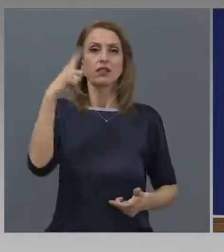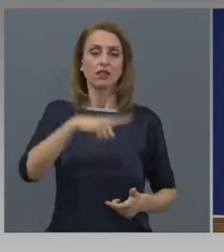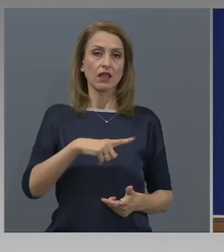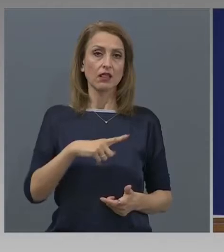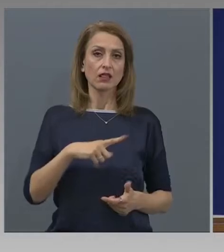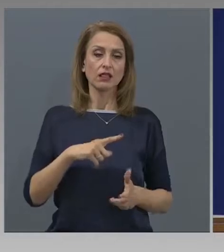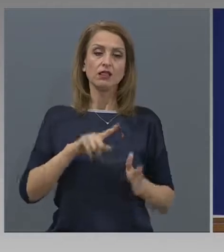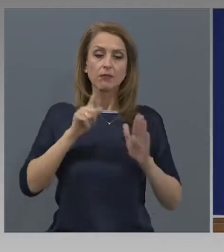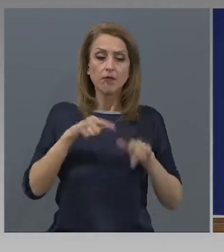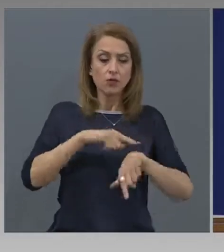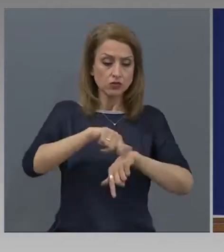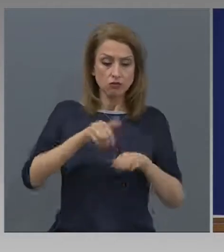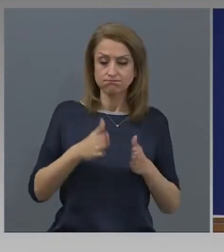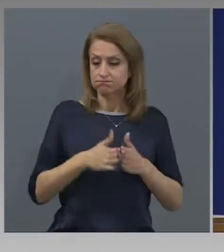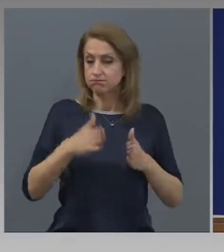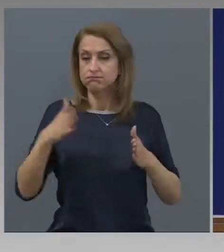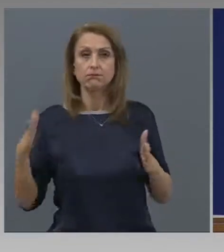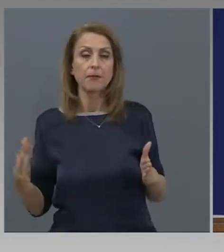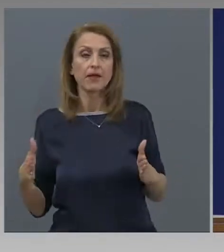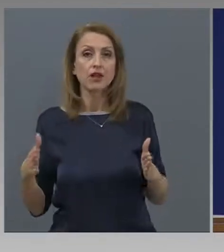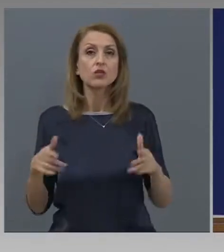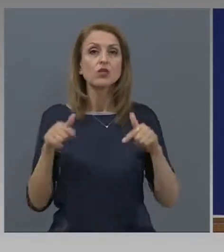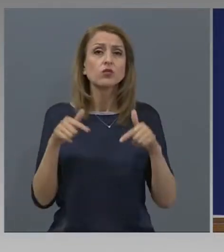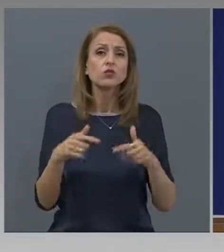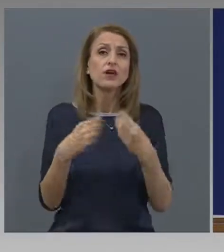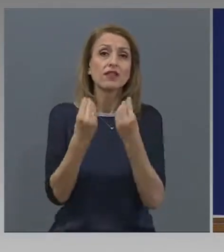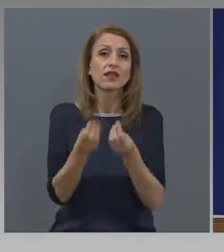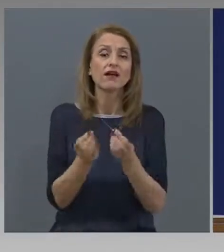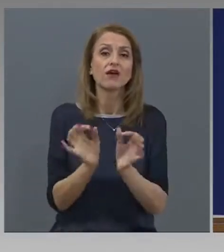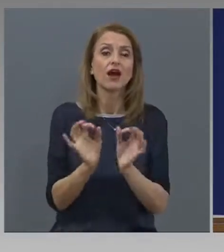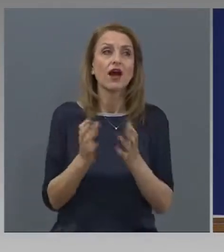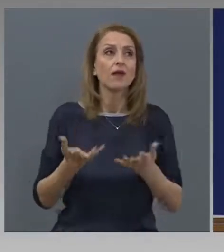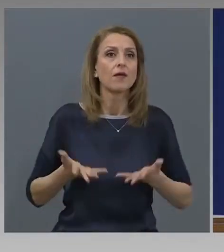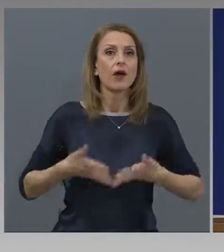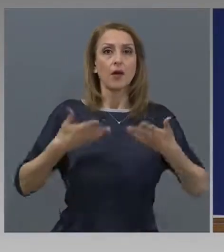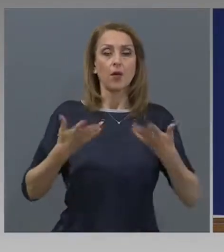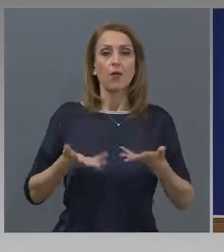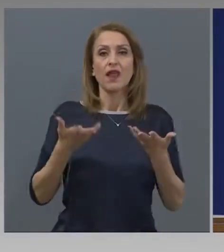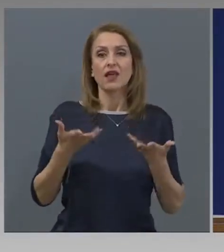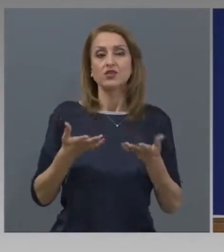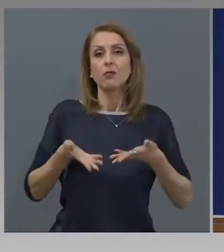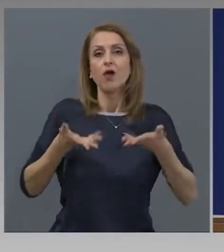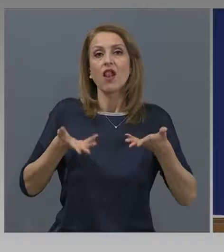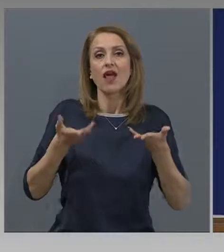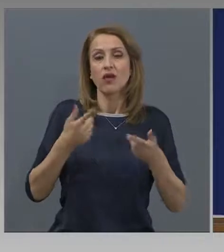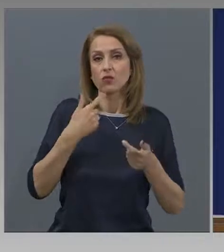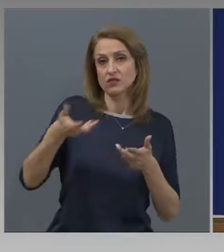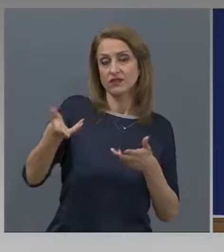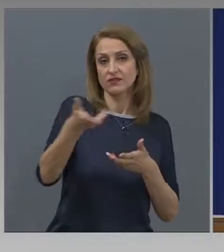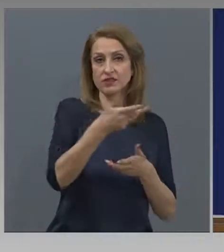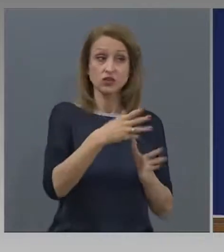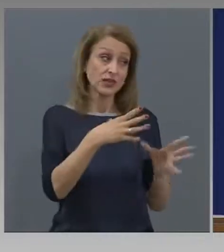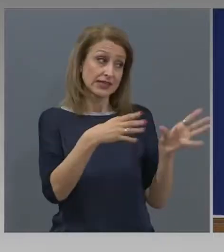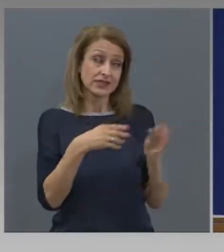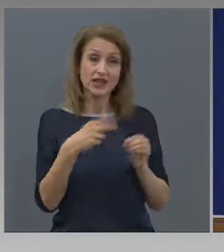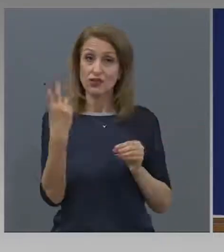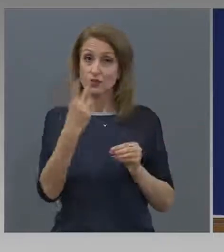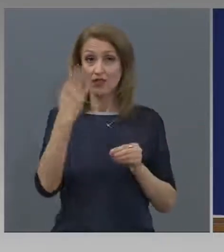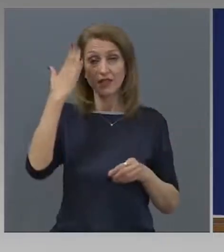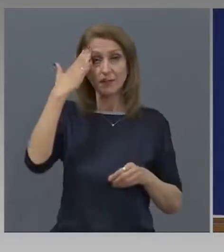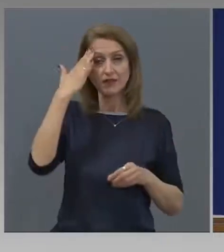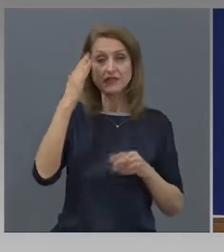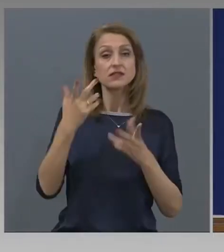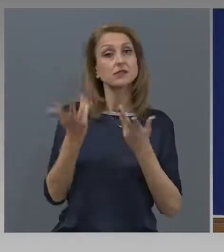лицето. И съответно това е едно облегчение допълнително. Заедно с колегата Танева сме информирали и